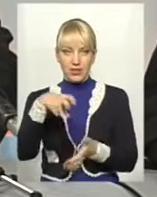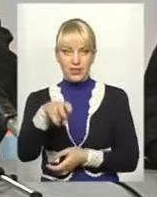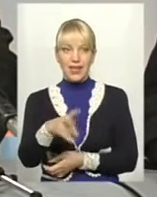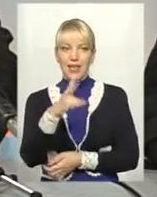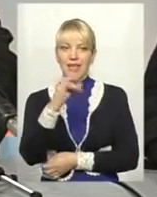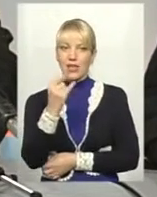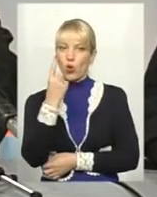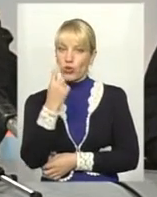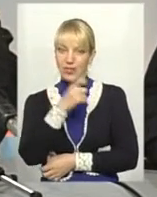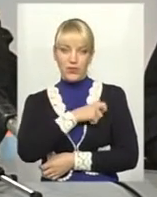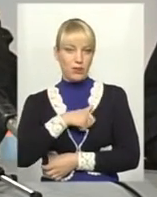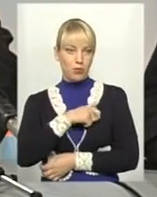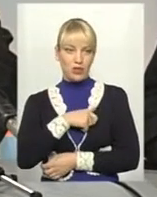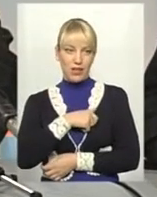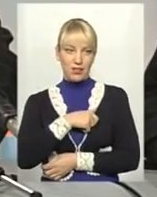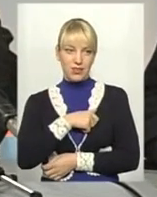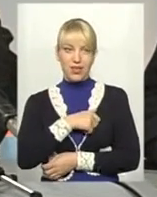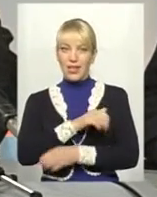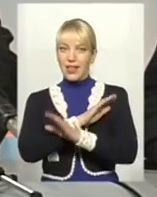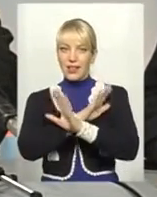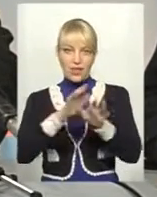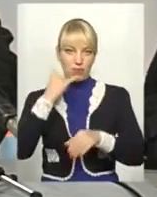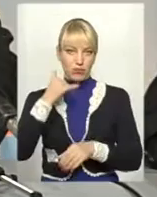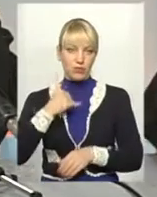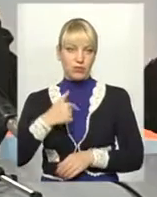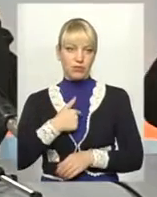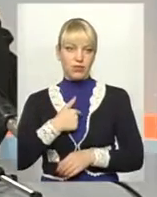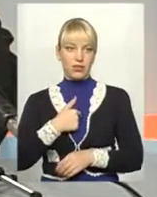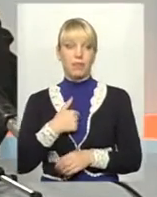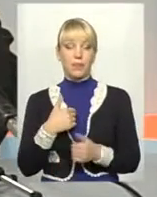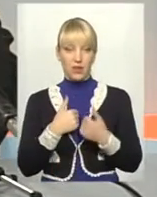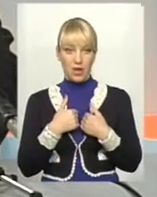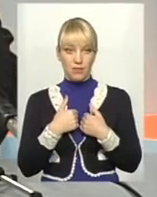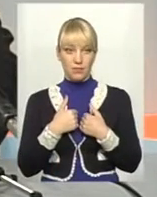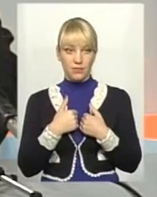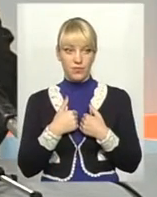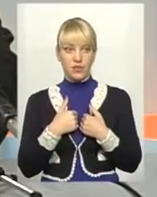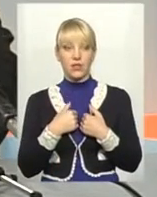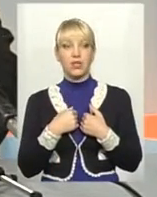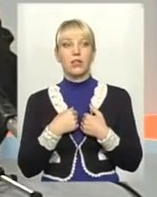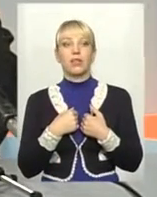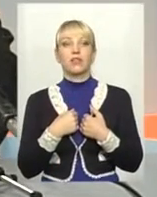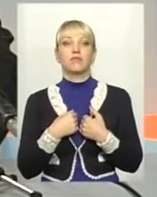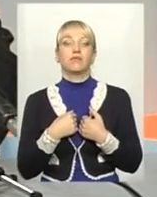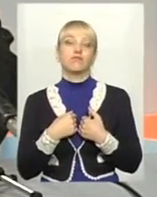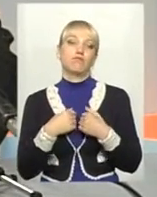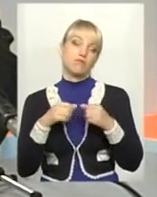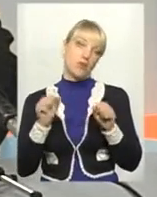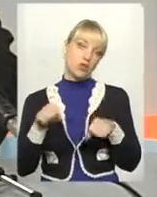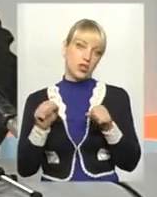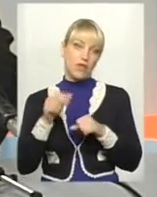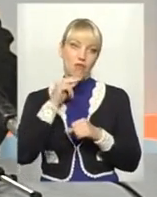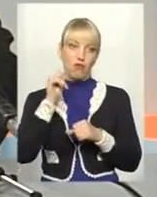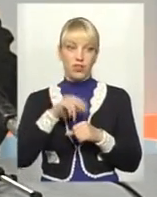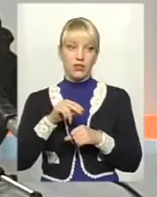депутат не вийшов ні на один контакт. Я даю собі відпочинку, такий, що я, мабуть, винен, мабуть,